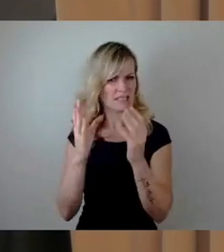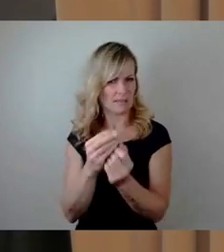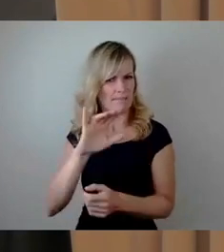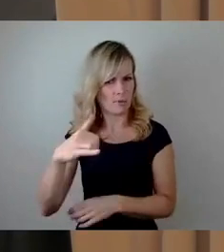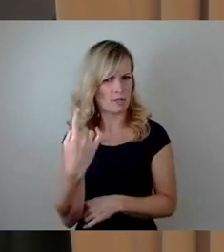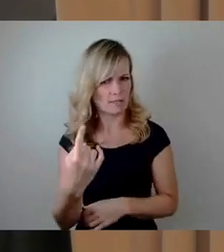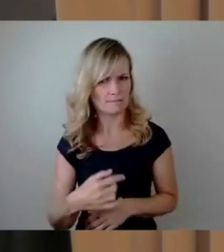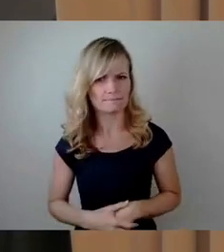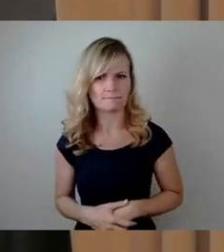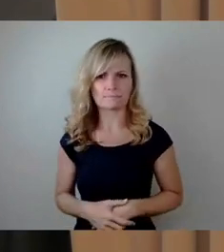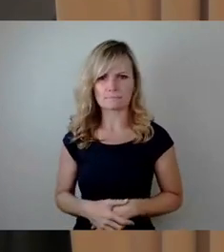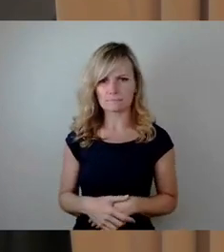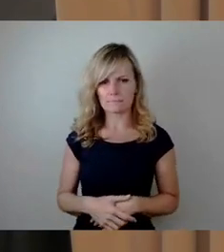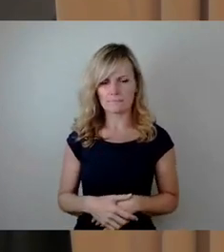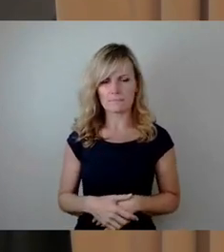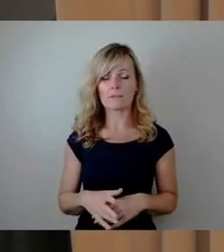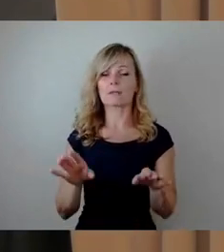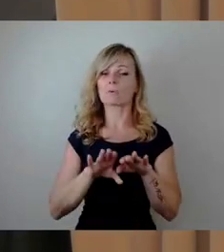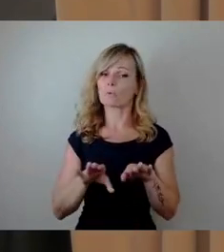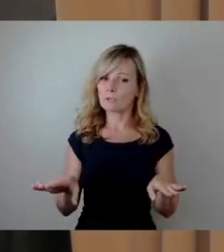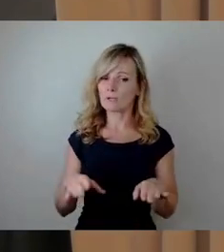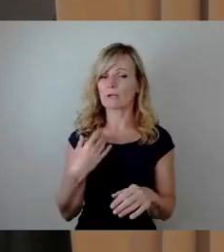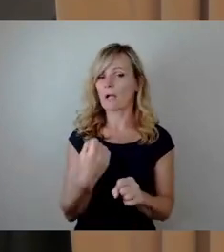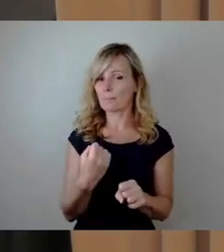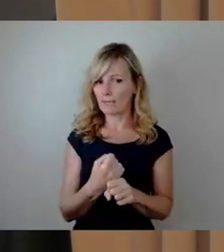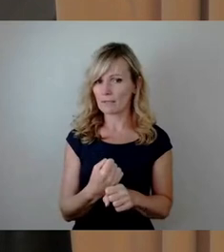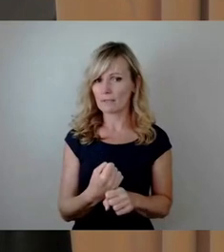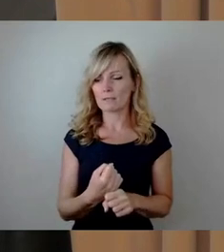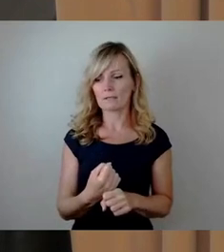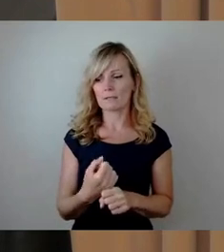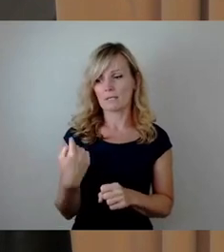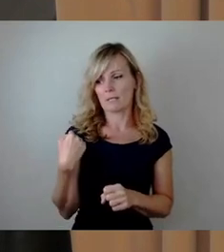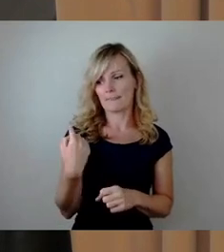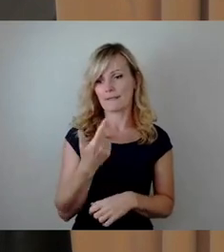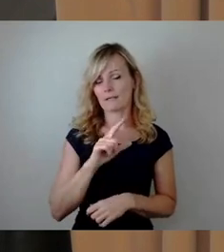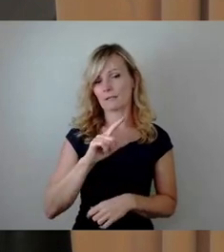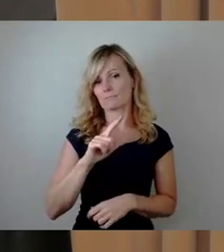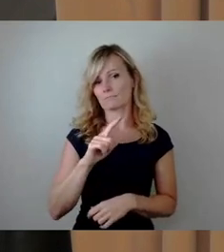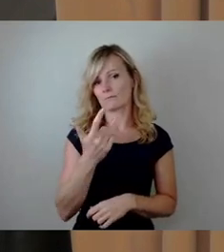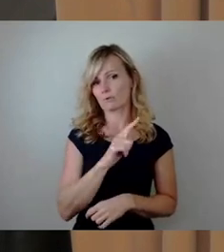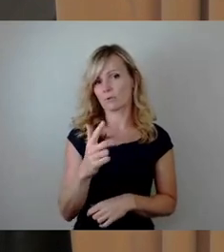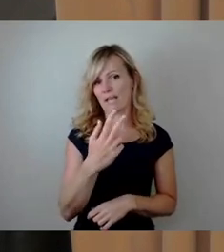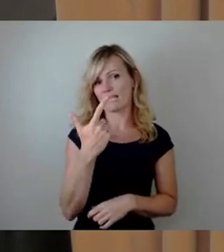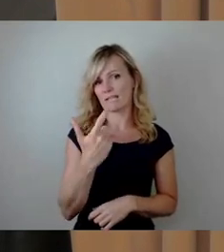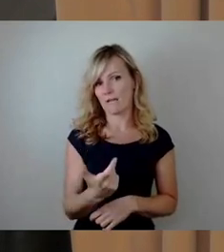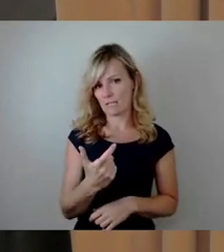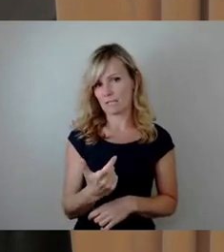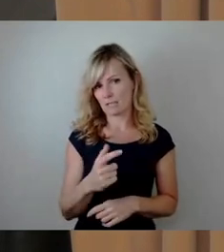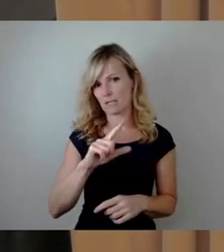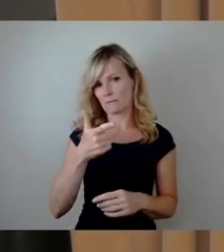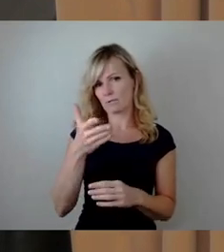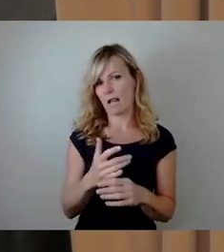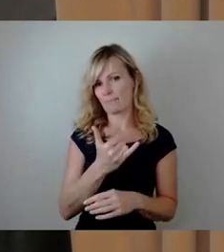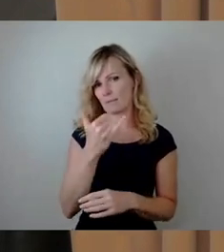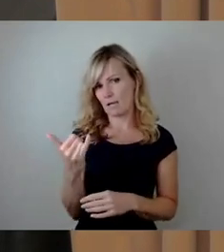Die Grundlagenarbeit dazu erfolgt seit dem zweiten Halbjahr 2023 und konzentriert im ersten Halbjahr